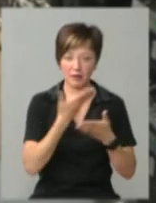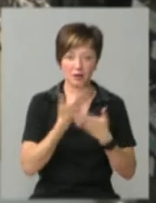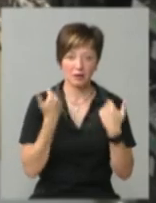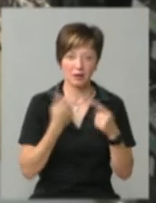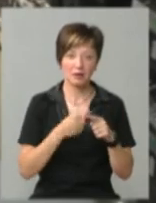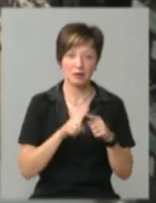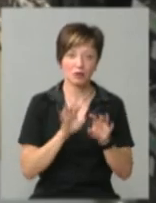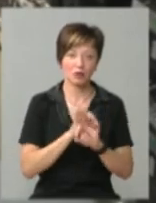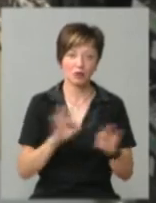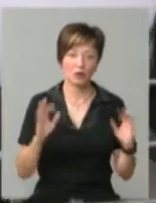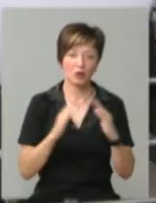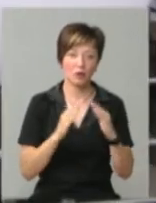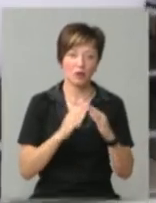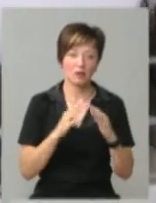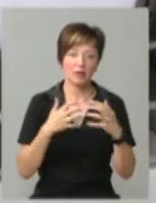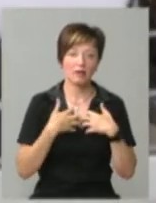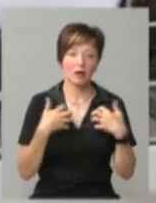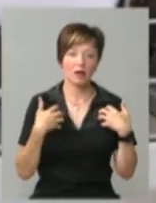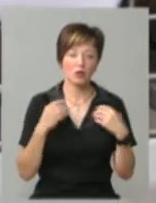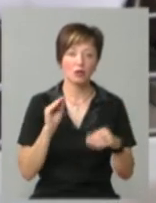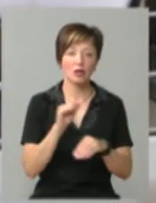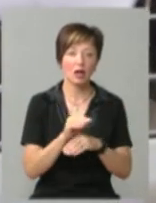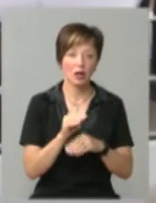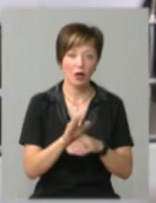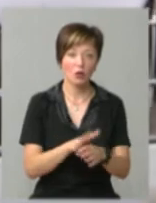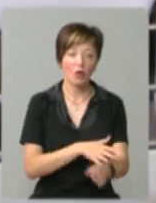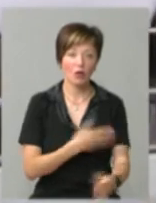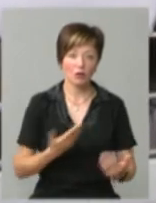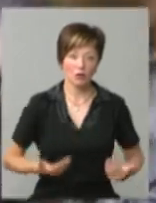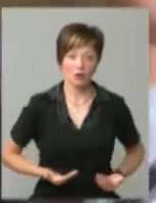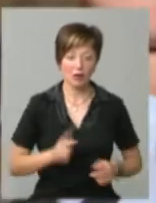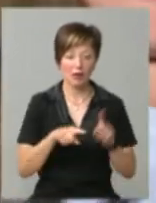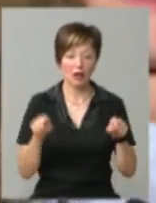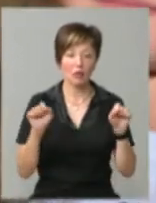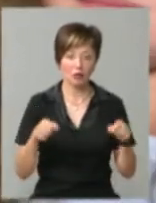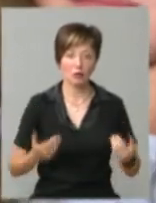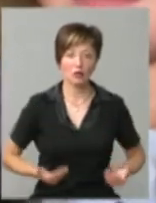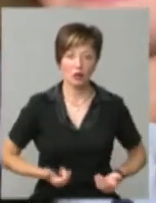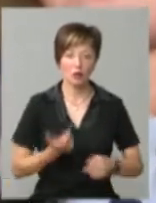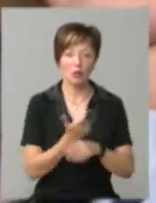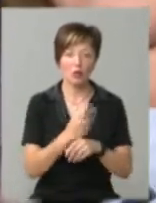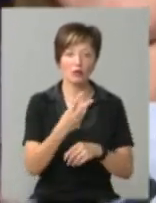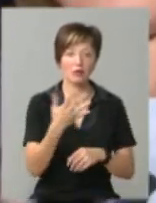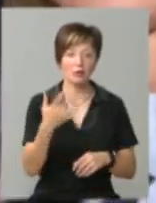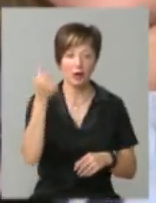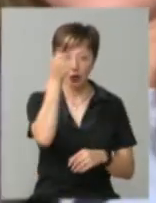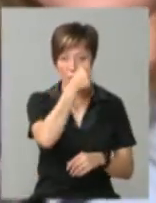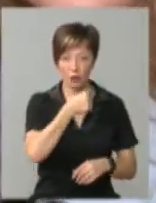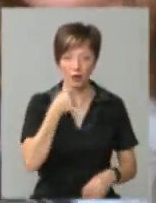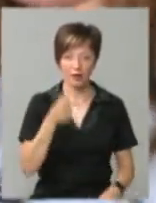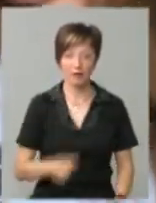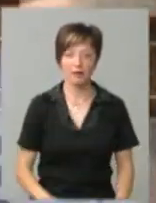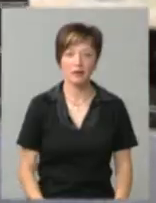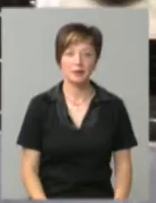це чудові домашні улюбленці. Чоловік додає, шиншили – довго жителі, деякі з них можуть прожити понад 25 років. Леся Борваць,